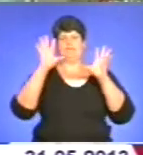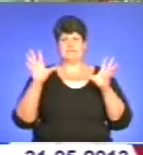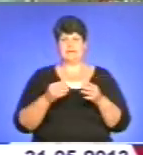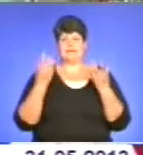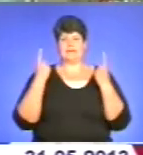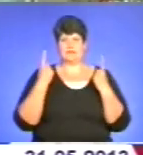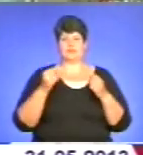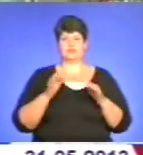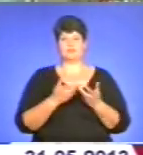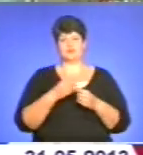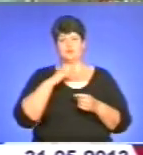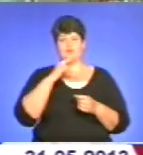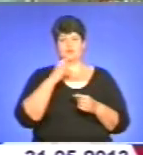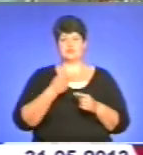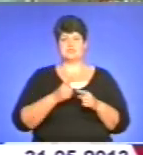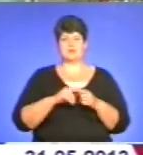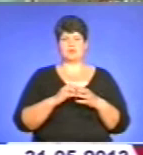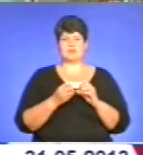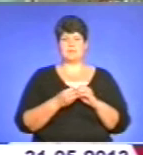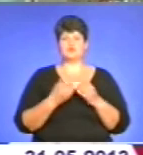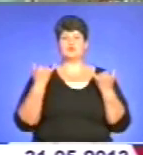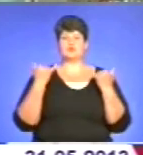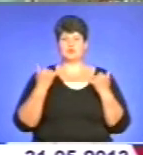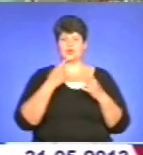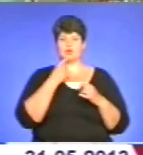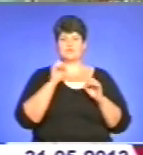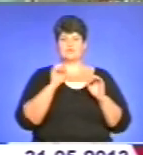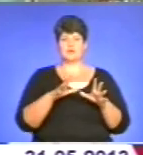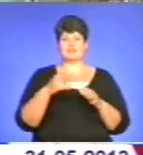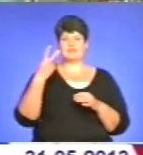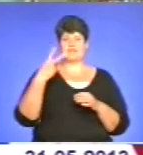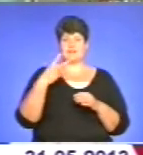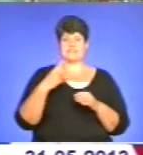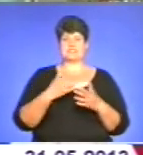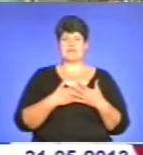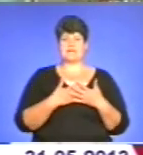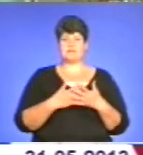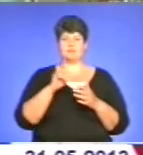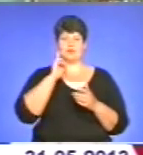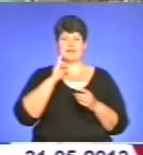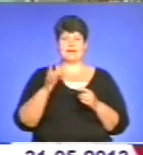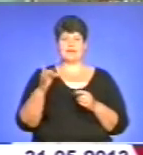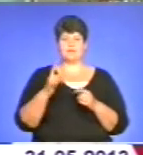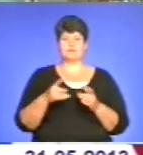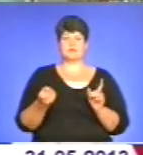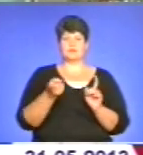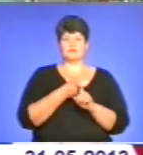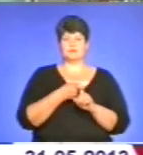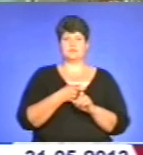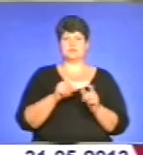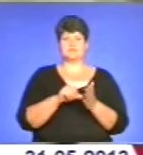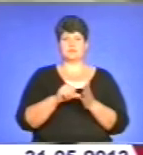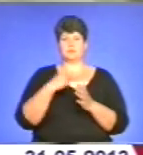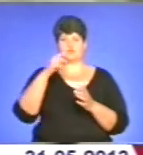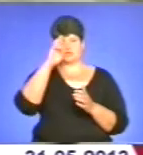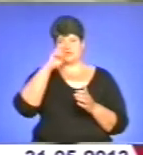привернути увагу до цієї проблеми. Сьогодні кров здають близько 20 активістів молодих регіонів, а також у нас долучилися представники обласної державної адміністрації.